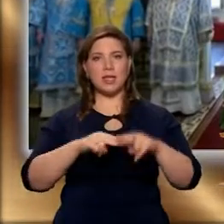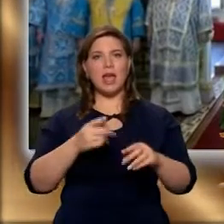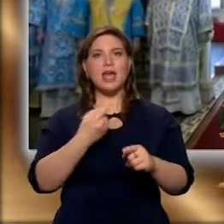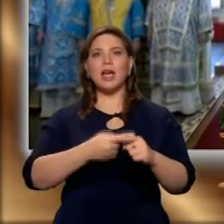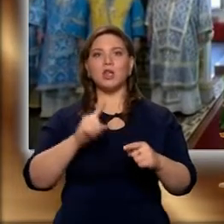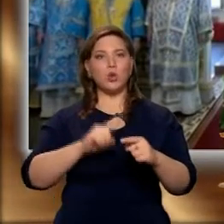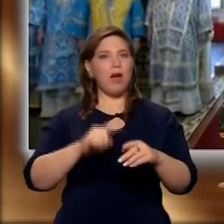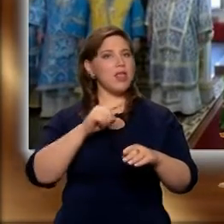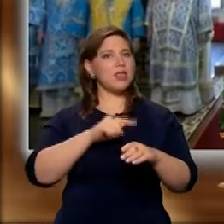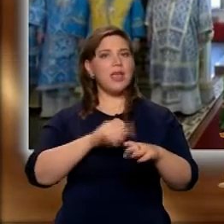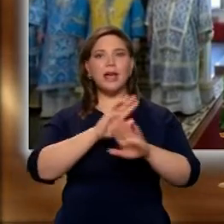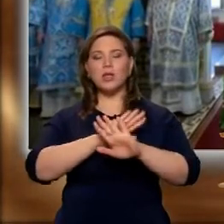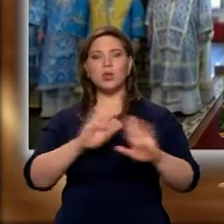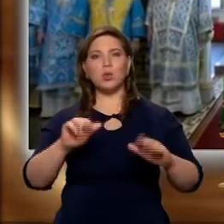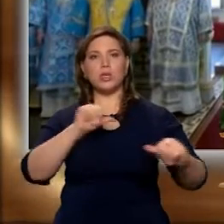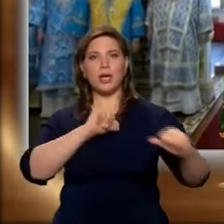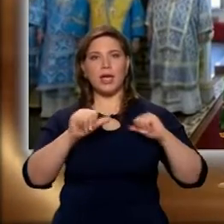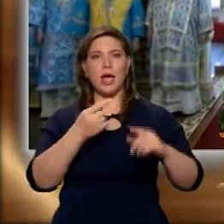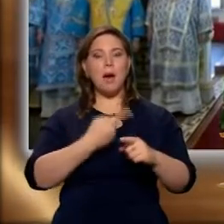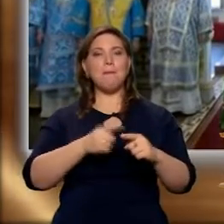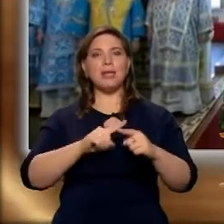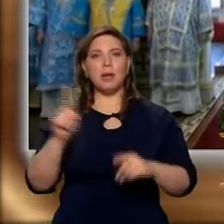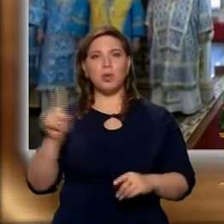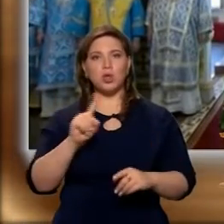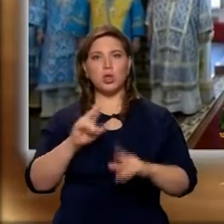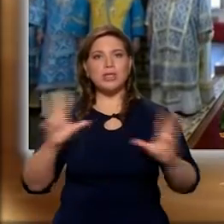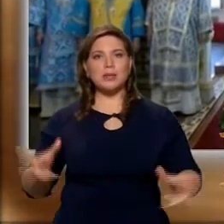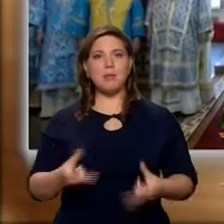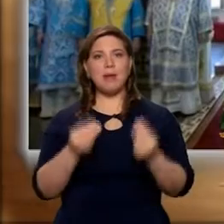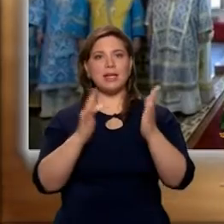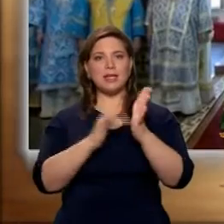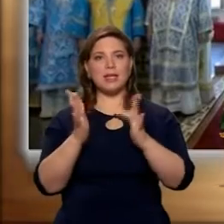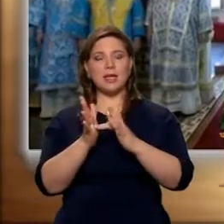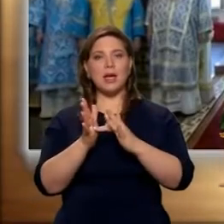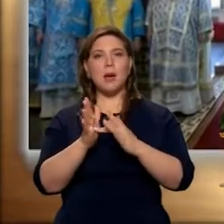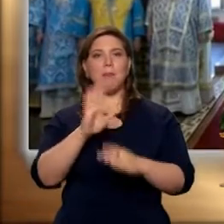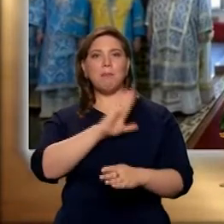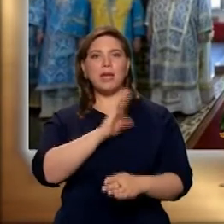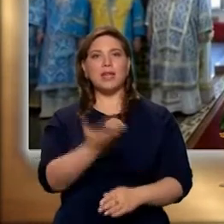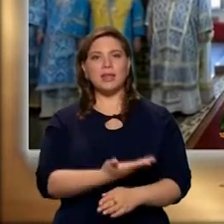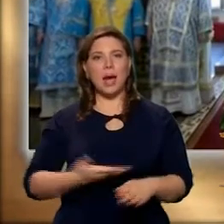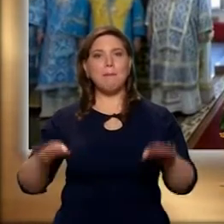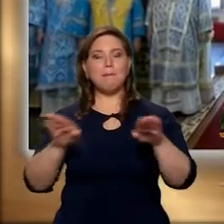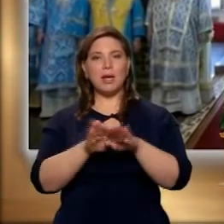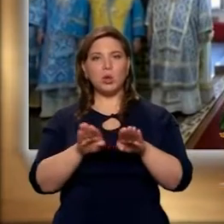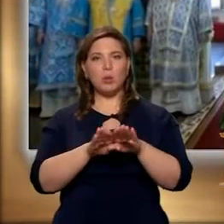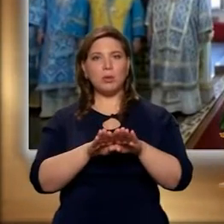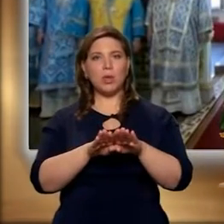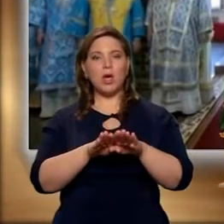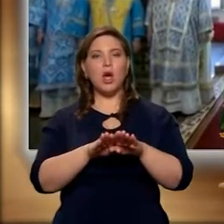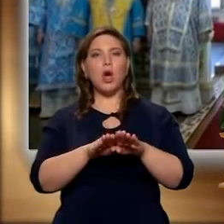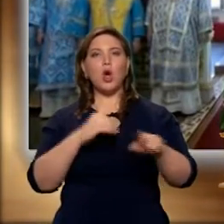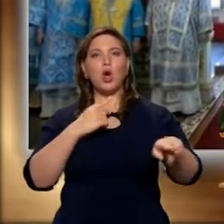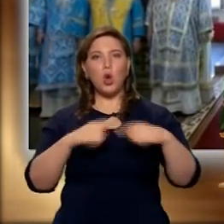не коснулся грех, потому что Спаситель был во всем нам подобен, кроме греха.